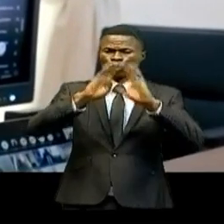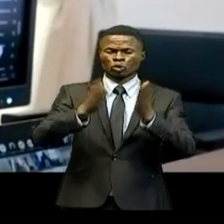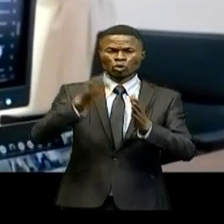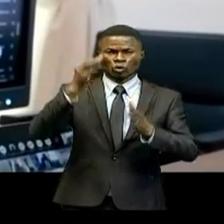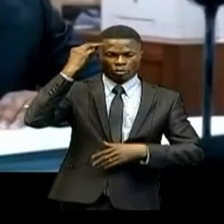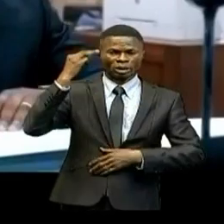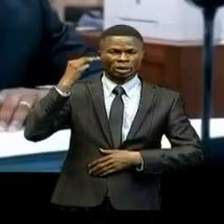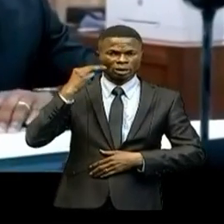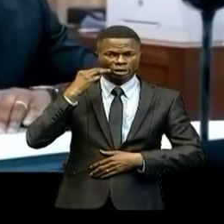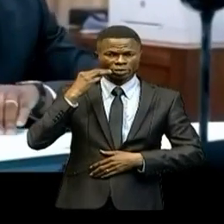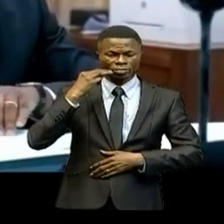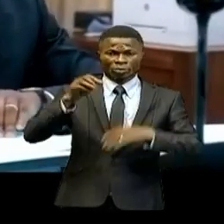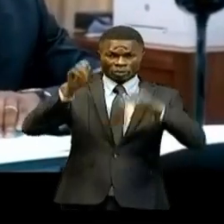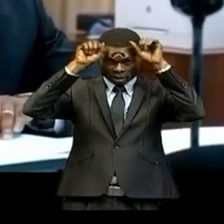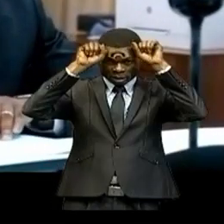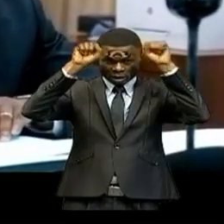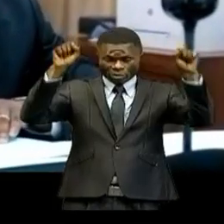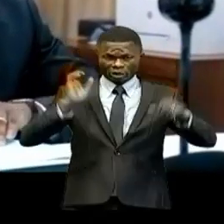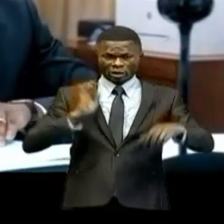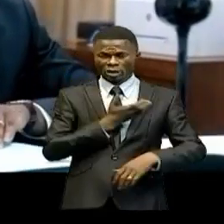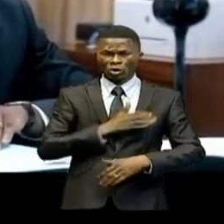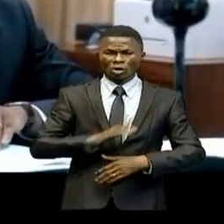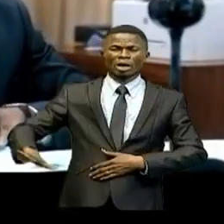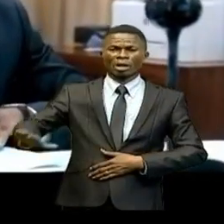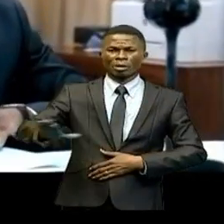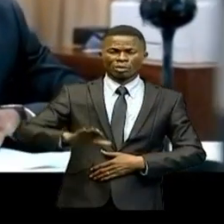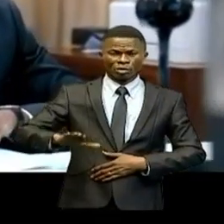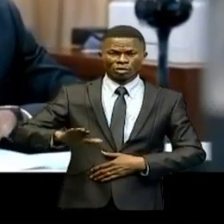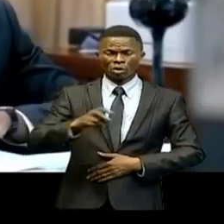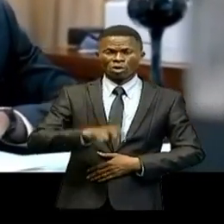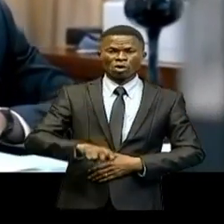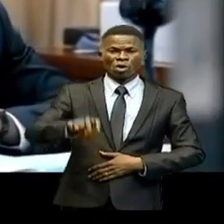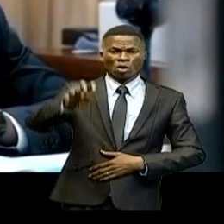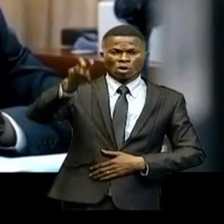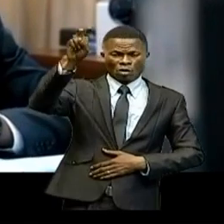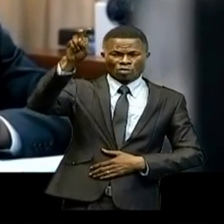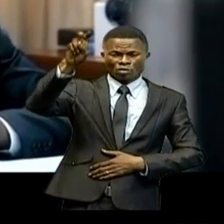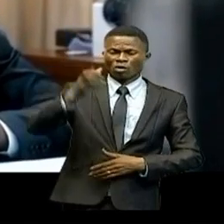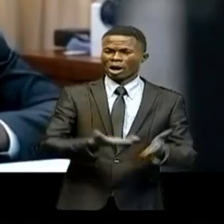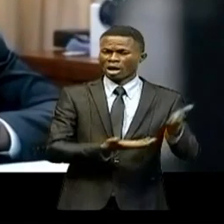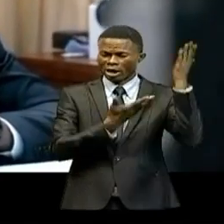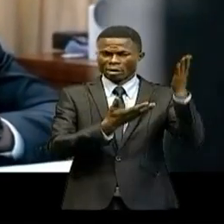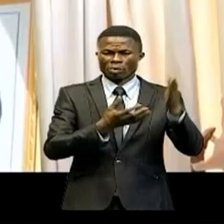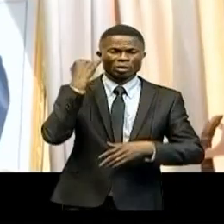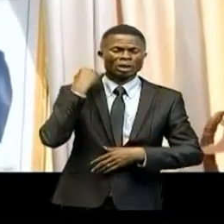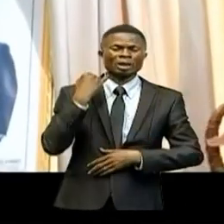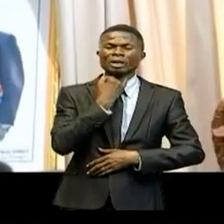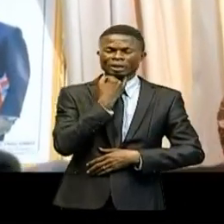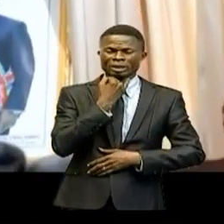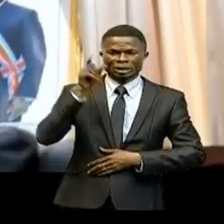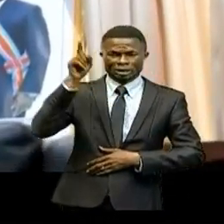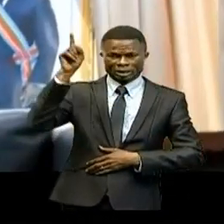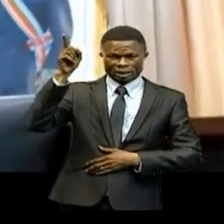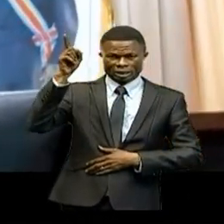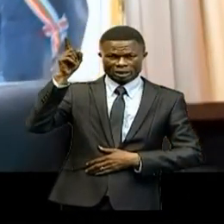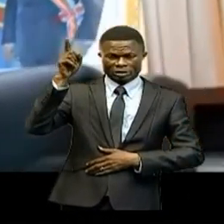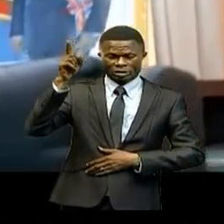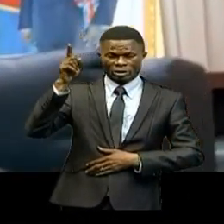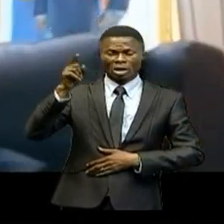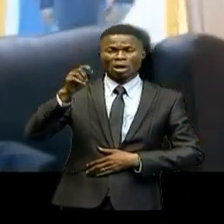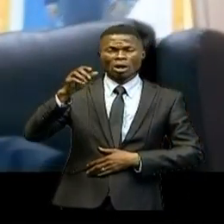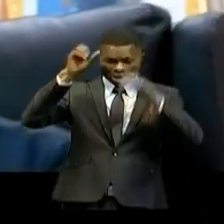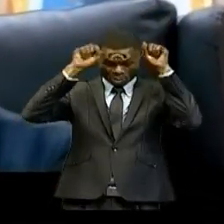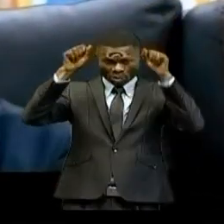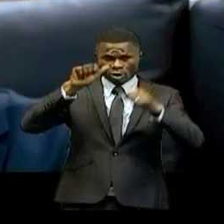que le président de la République a effectué un voyage diplomatique en Israël où aucun chef de l'État